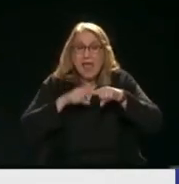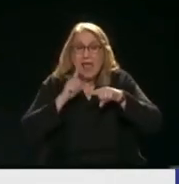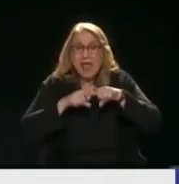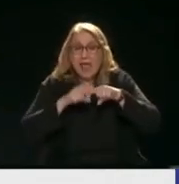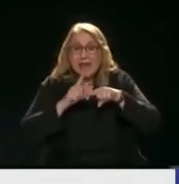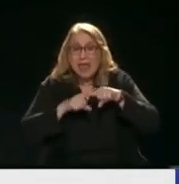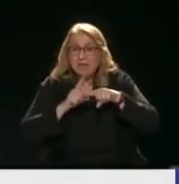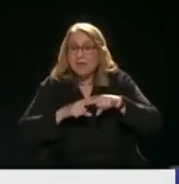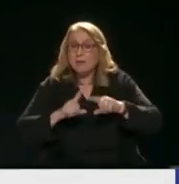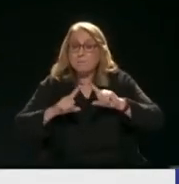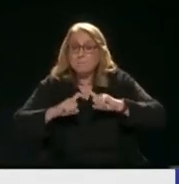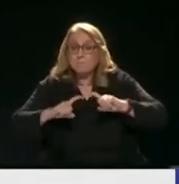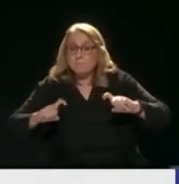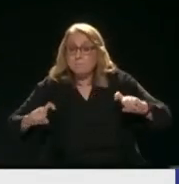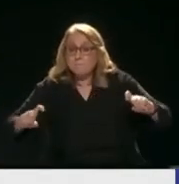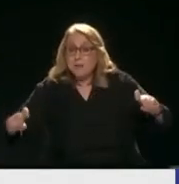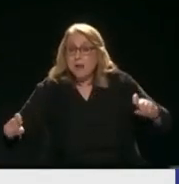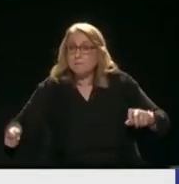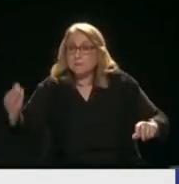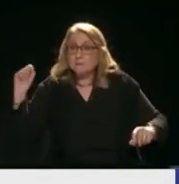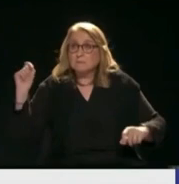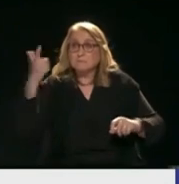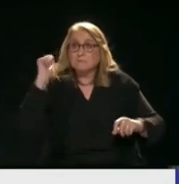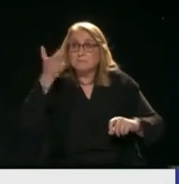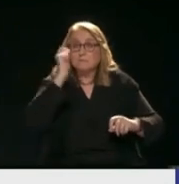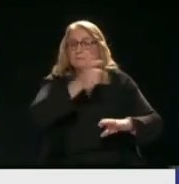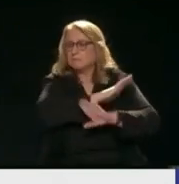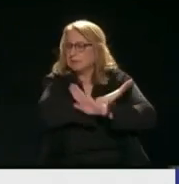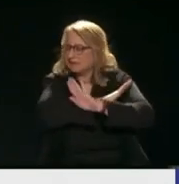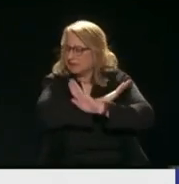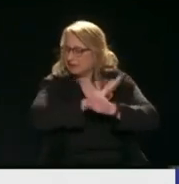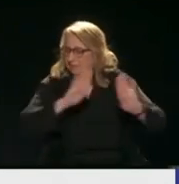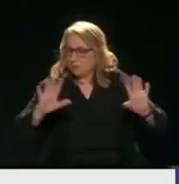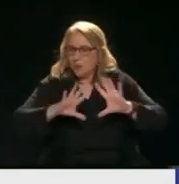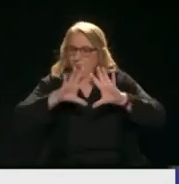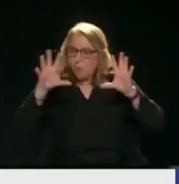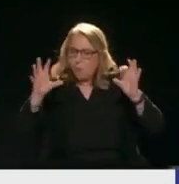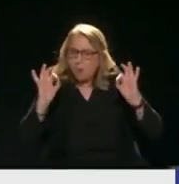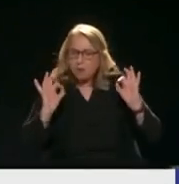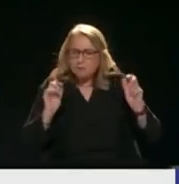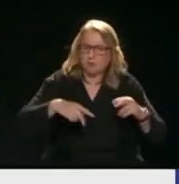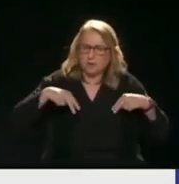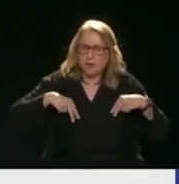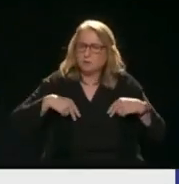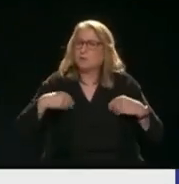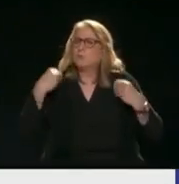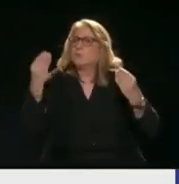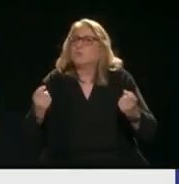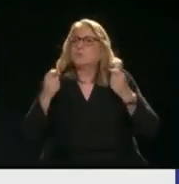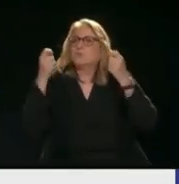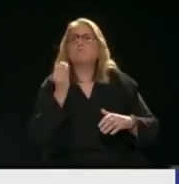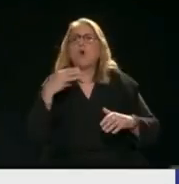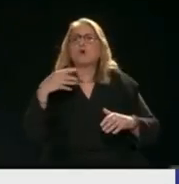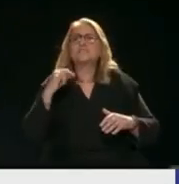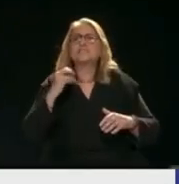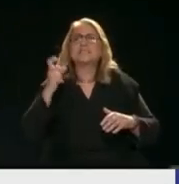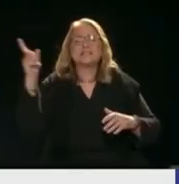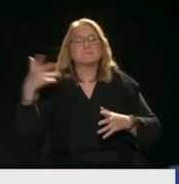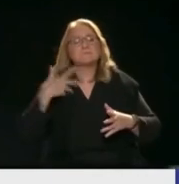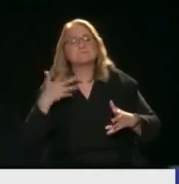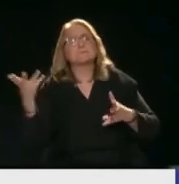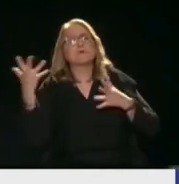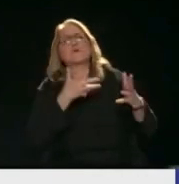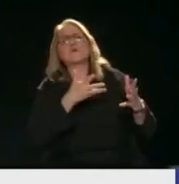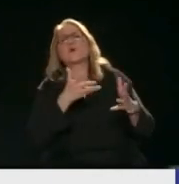Κανένα προϊόν Χωρίς τυποποιηση Θα είναι όλα τυποποιημένα Να μου έχουν τώρα τα ορυχία του Βοξίτη Να κάνουν πλάκα και να γελάνε Και δεν θα